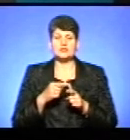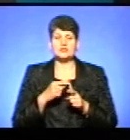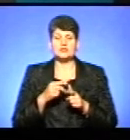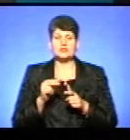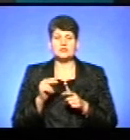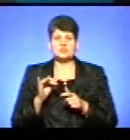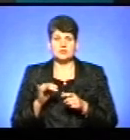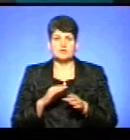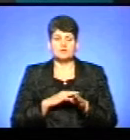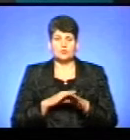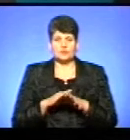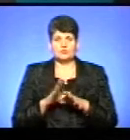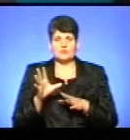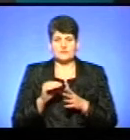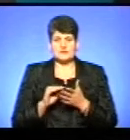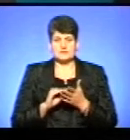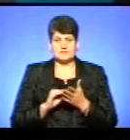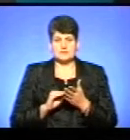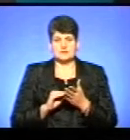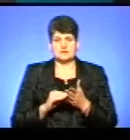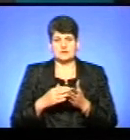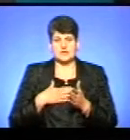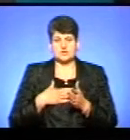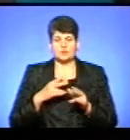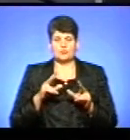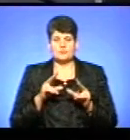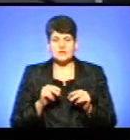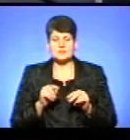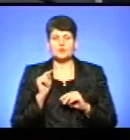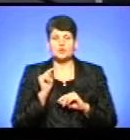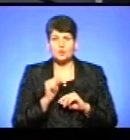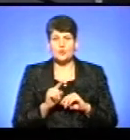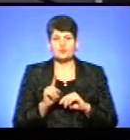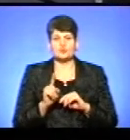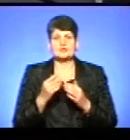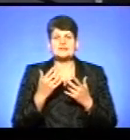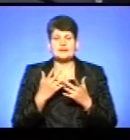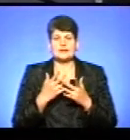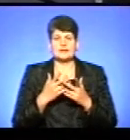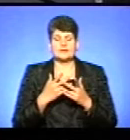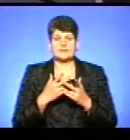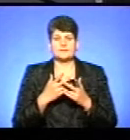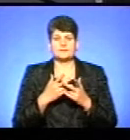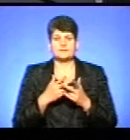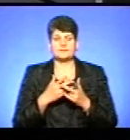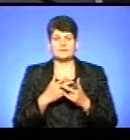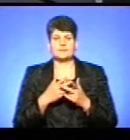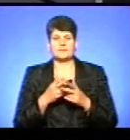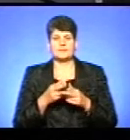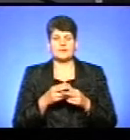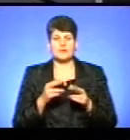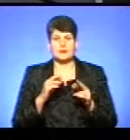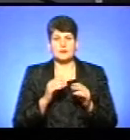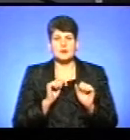задекларовані нами і нашим партнерам обіцянки щодо того, наскільки безпечним є роботи ця котельня для